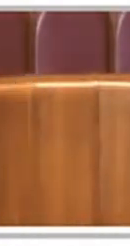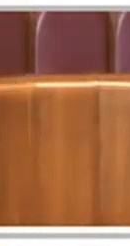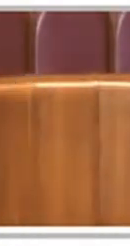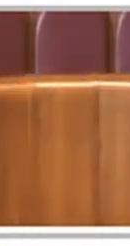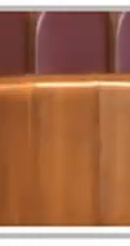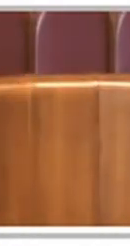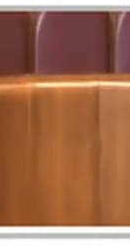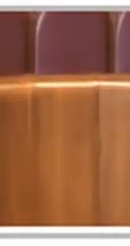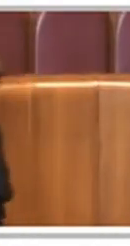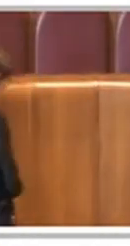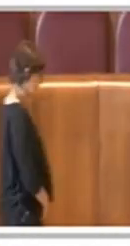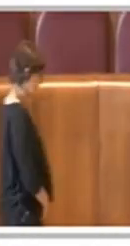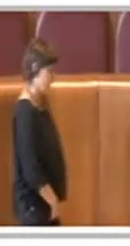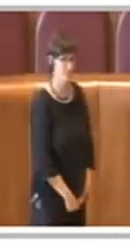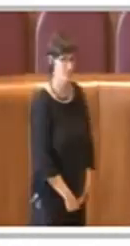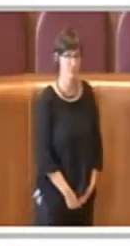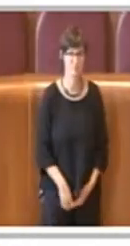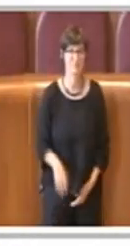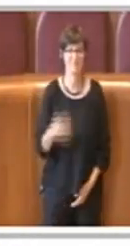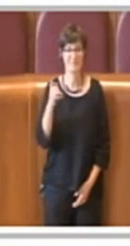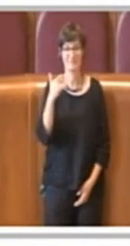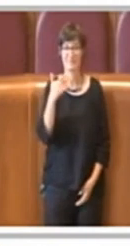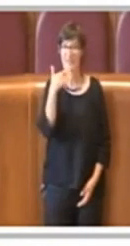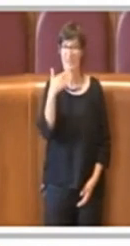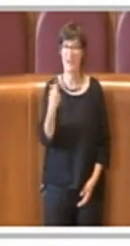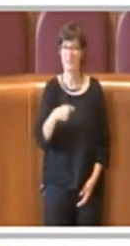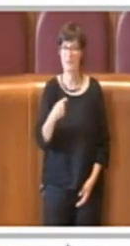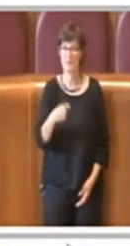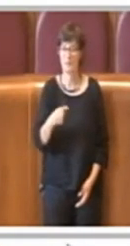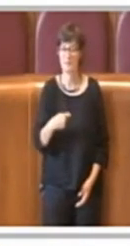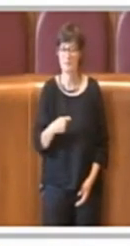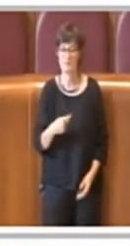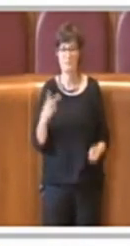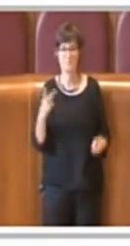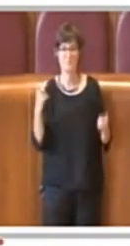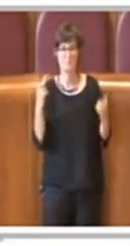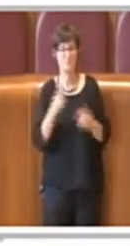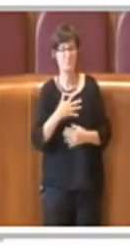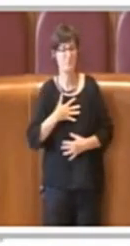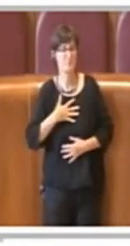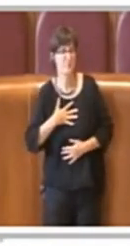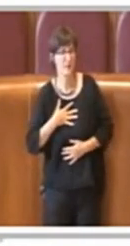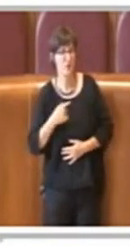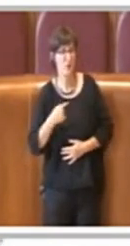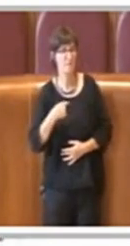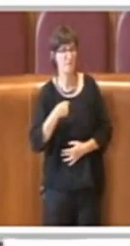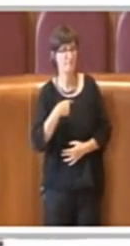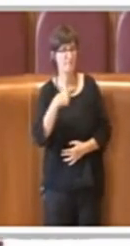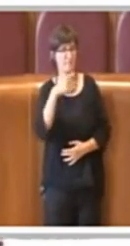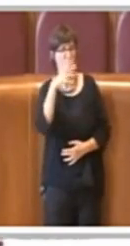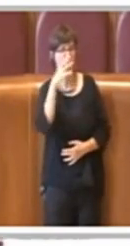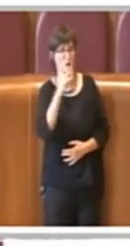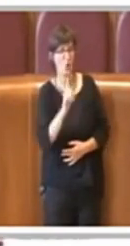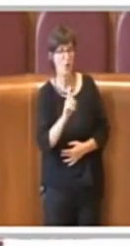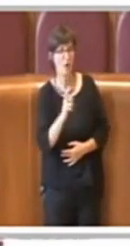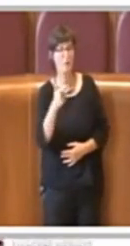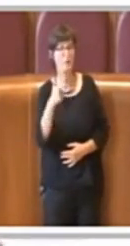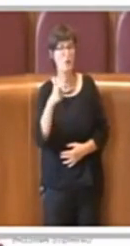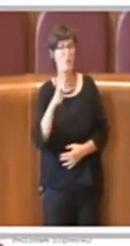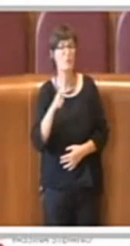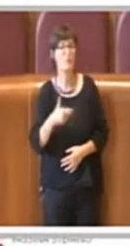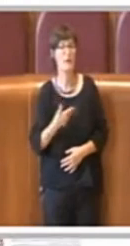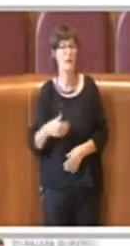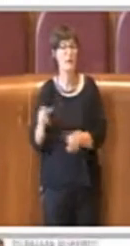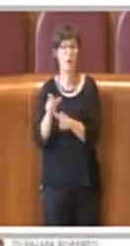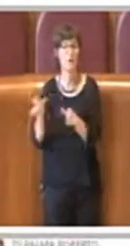Sì, grazie Presidente. Sinceramente non ho assolutamente compreso il motivo per cui i consigliari